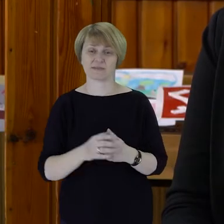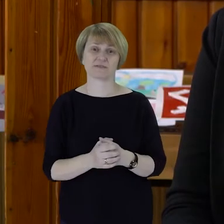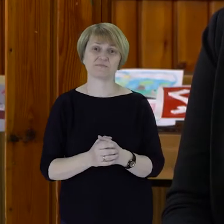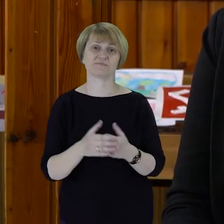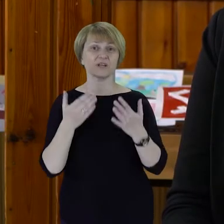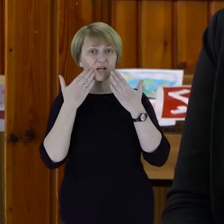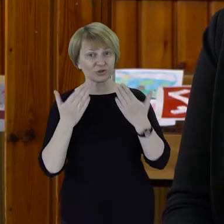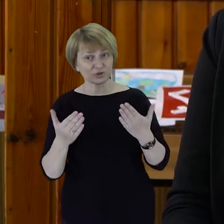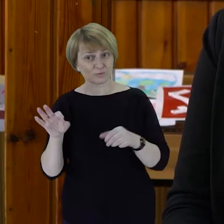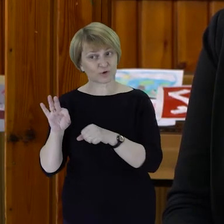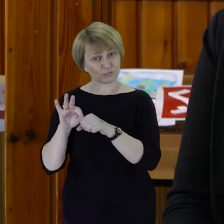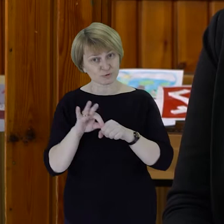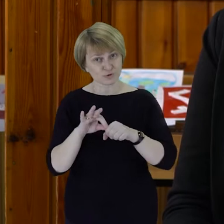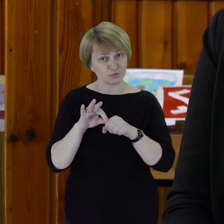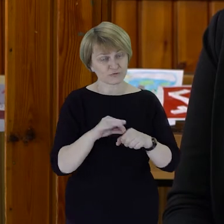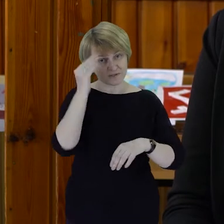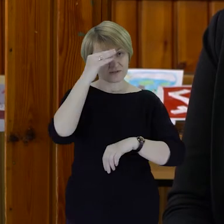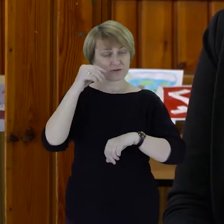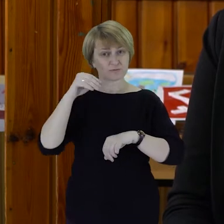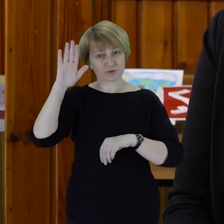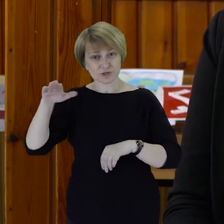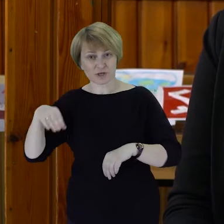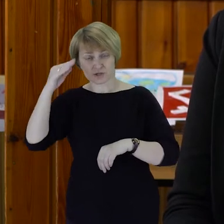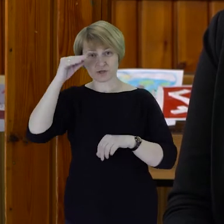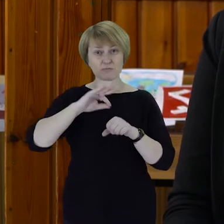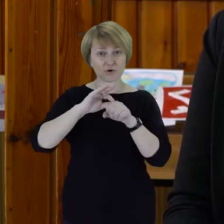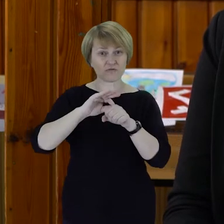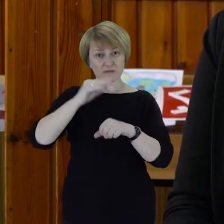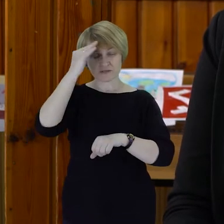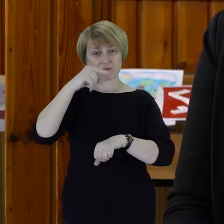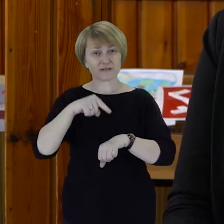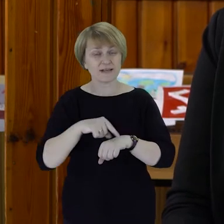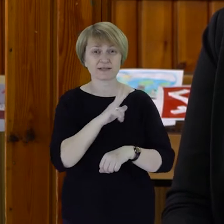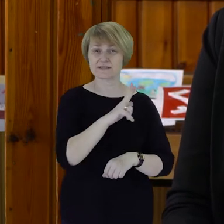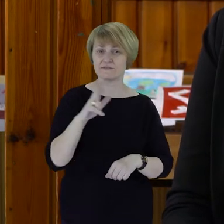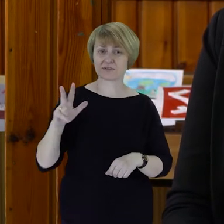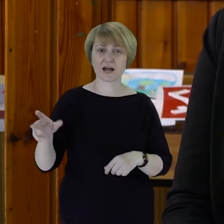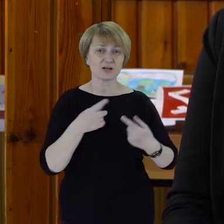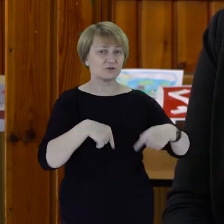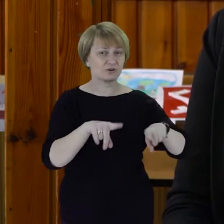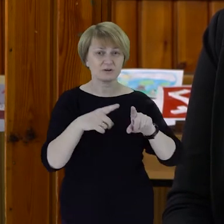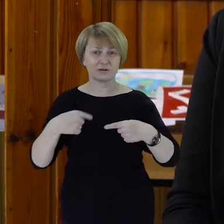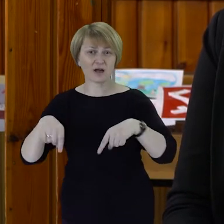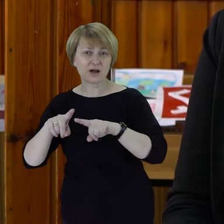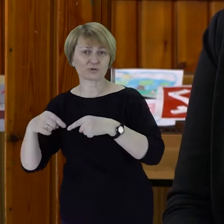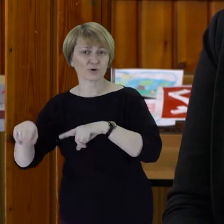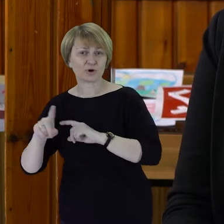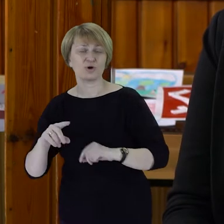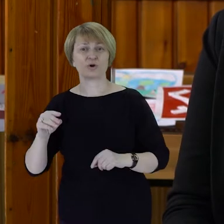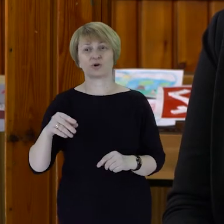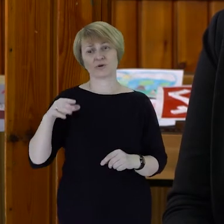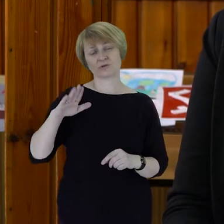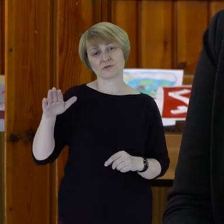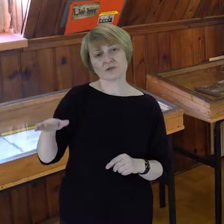dzięki temu, że tutaj przeprowadzane są lekcje właśnie w każdej klasie tak naprawdę uczniowie mogą sobie tutaj przyjść,